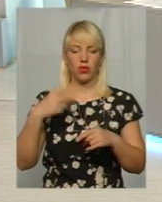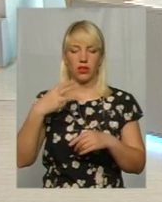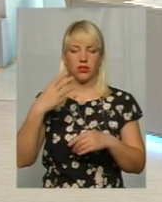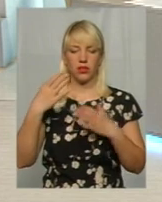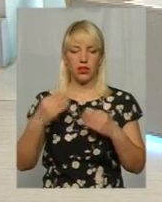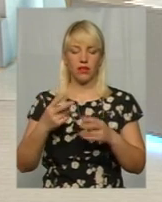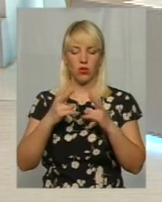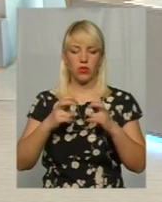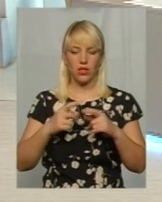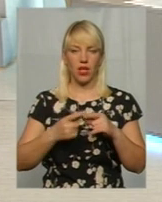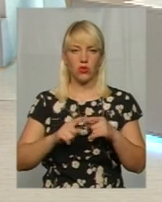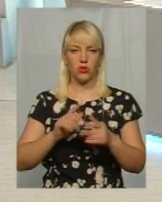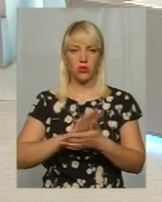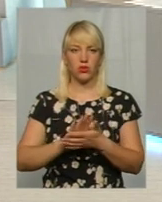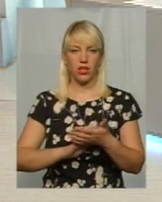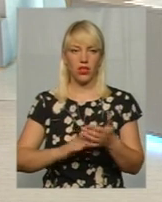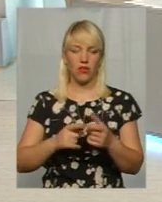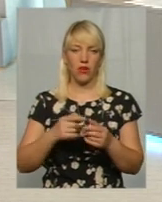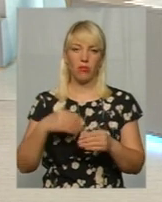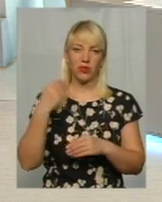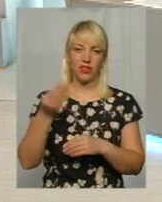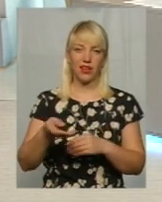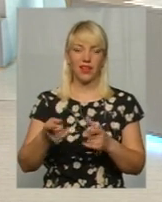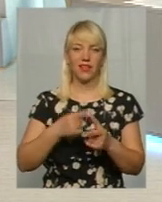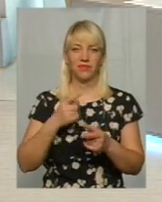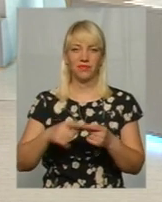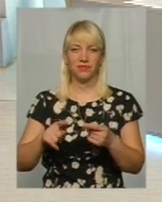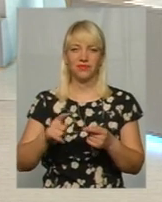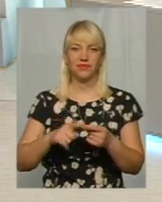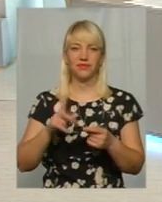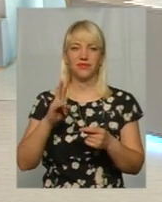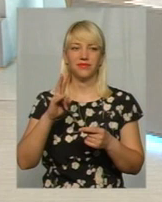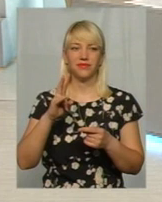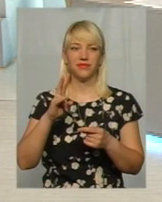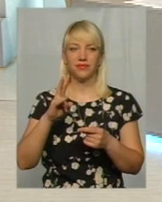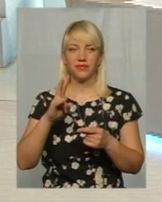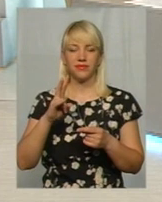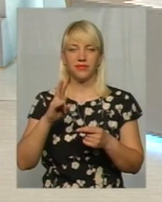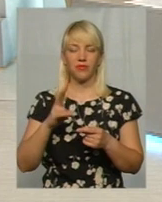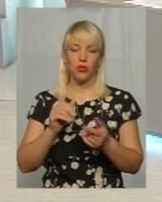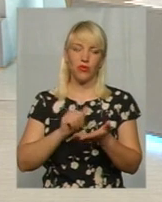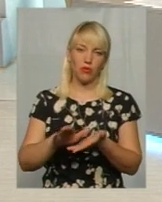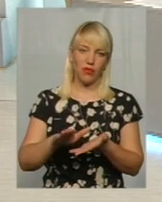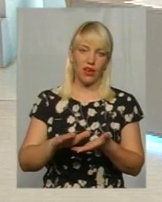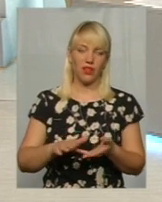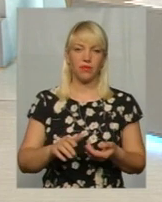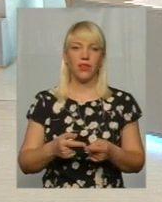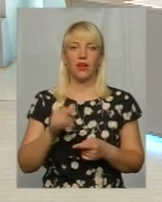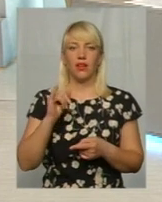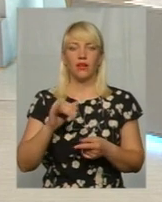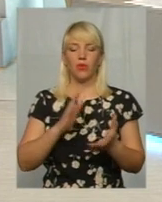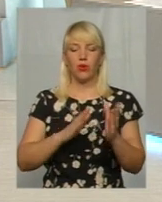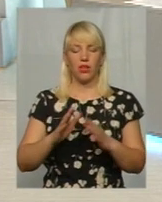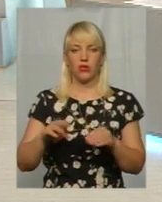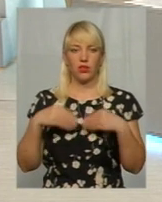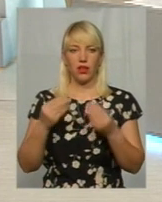або надає дозвіл, або обґрунтовано відмовляє в наданні дозволу на розміщення такого батуту. Власне, положенням про порядок